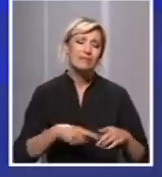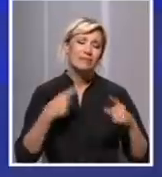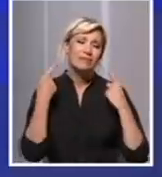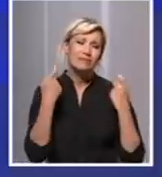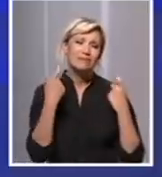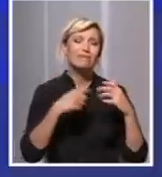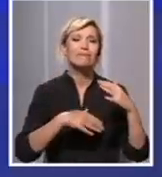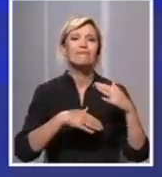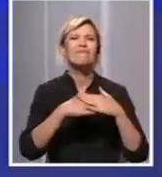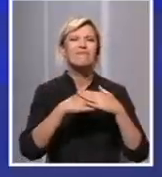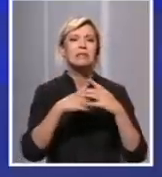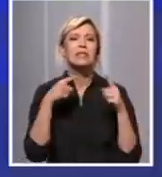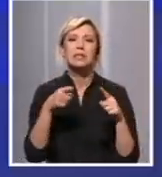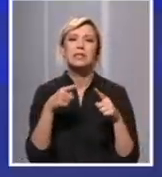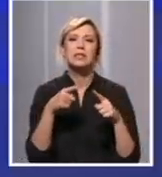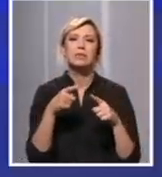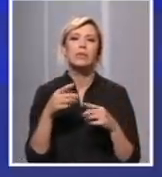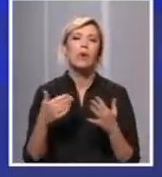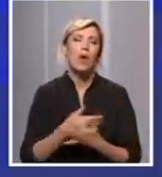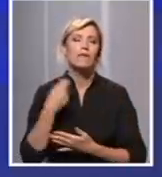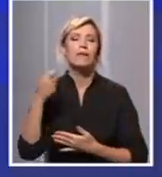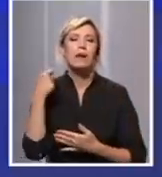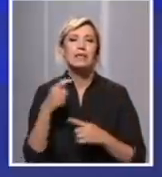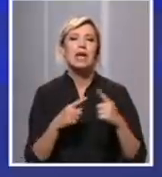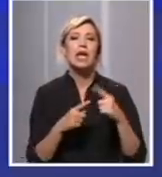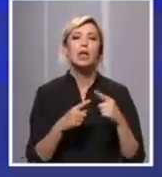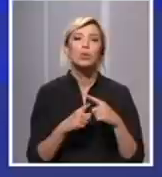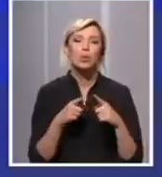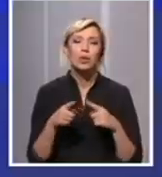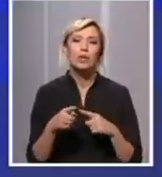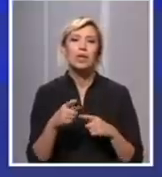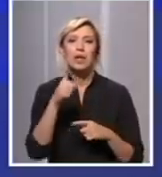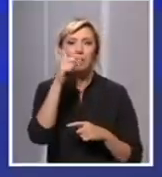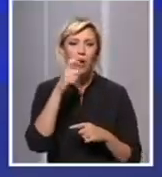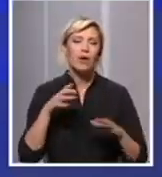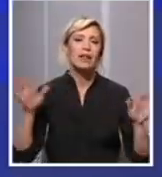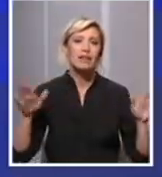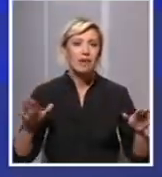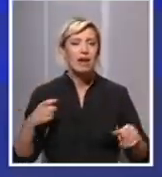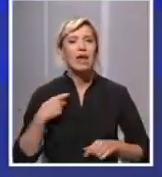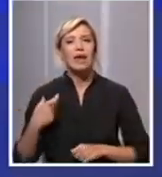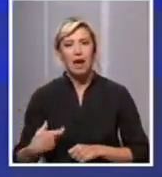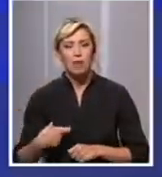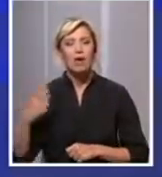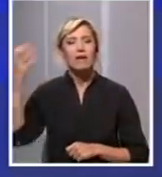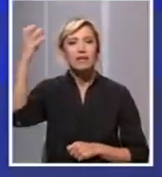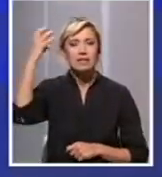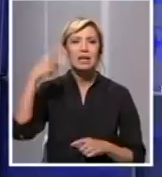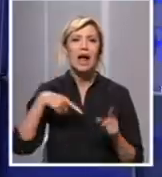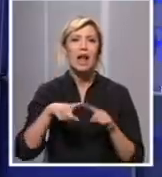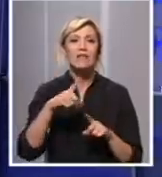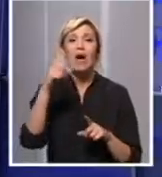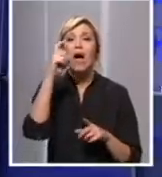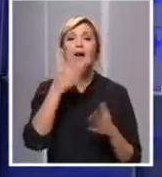Pazar, Tutin, zatim Beograd, Vranja, pa imamo i Kragovac, Kraljevo, ali Beograd smo